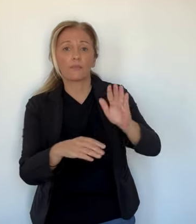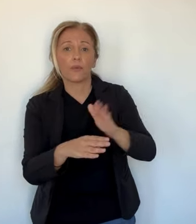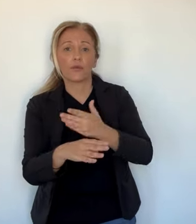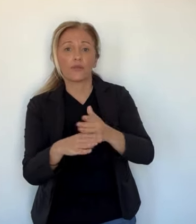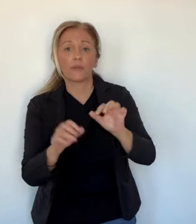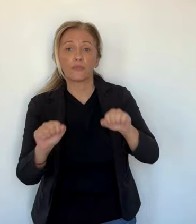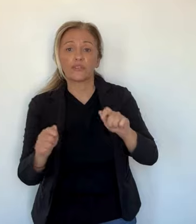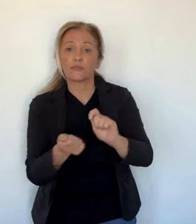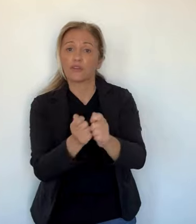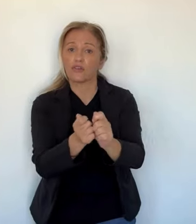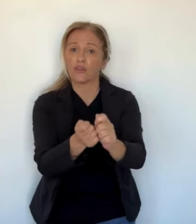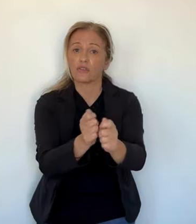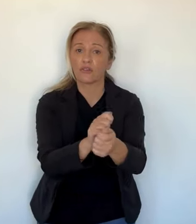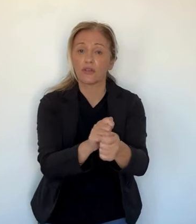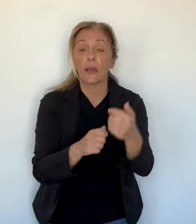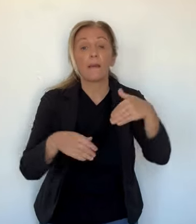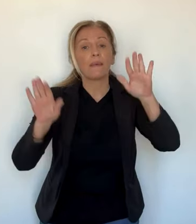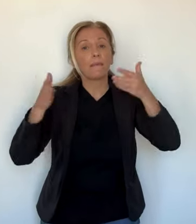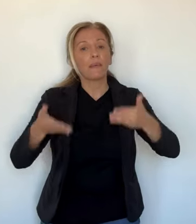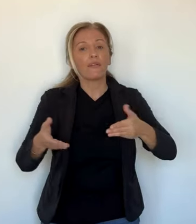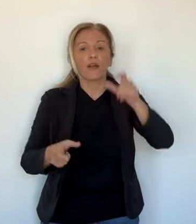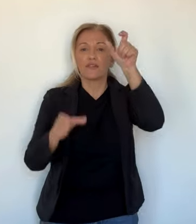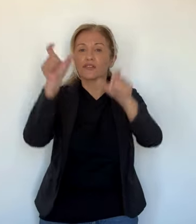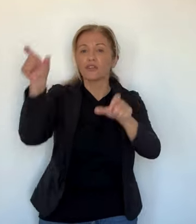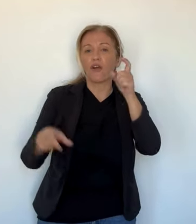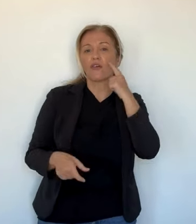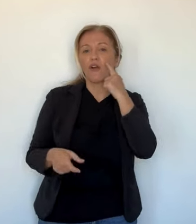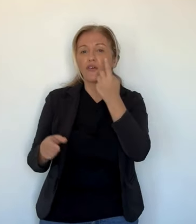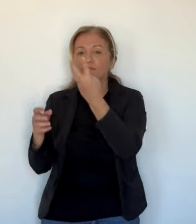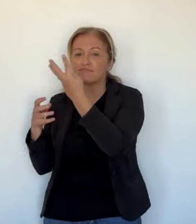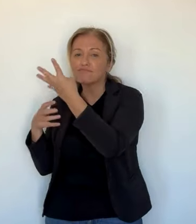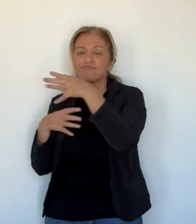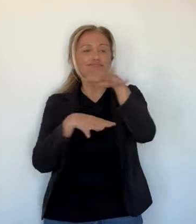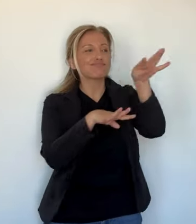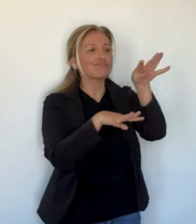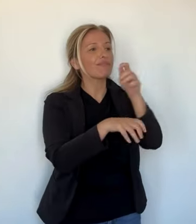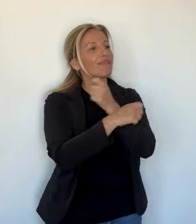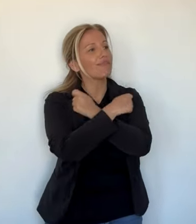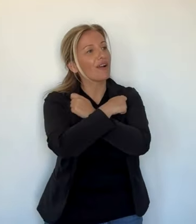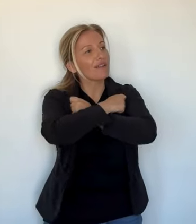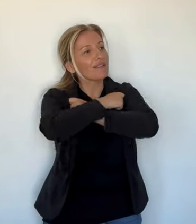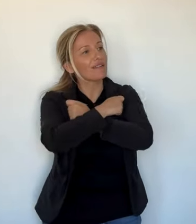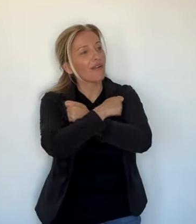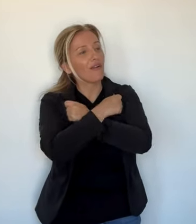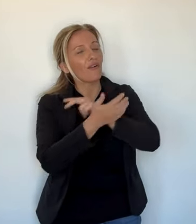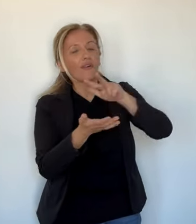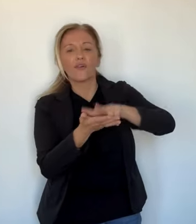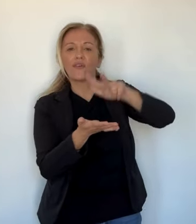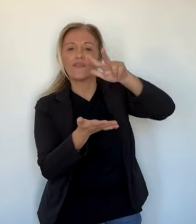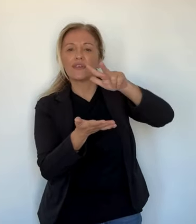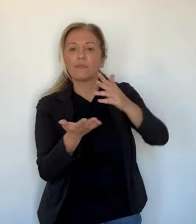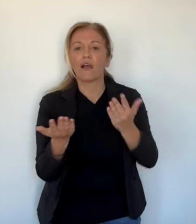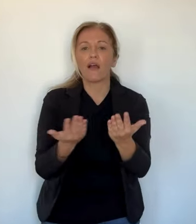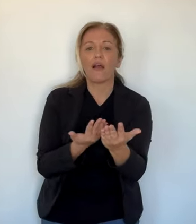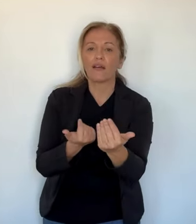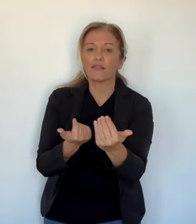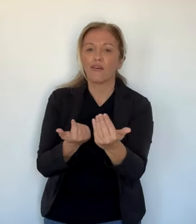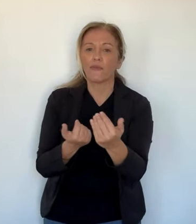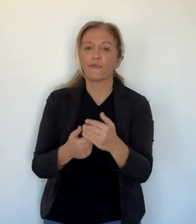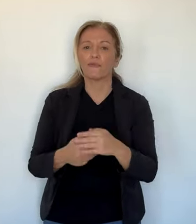modifier le projet. Mais beaucoup d'insulaires ont désormais les yeux rivés vers le Vatican, dans l'attente de la confirmation de ce voyage